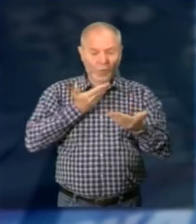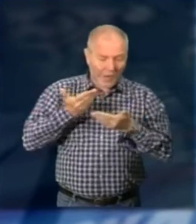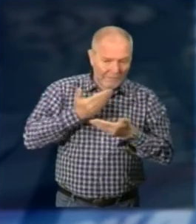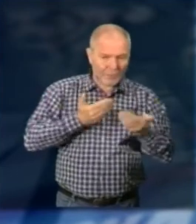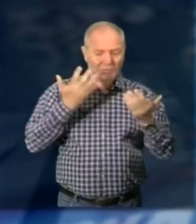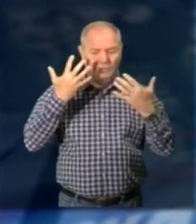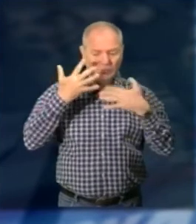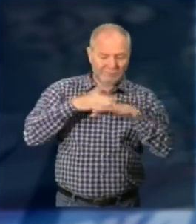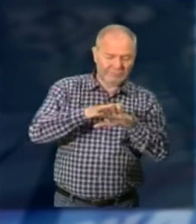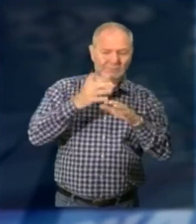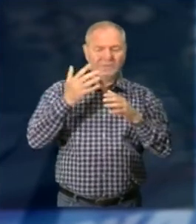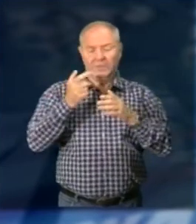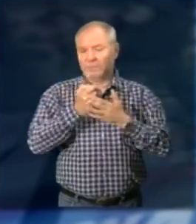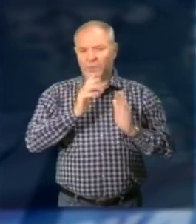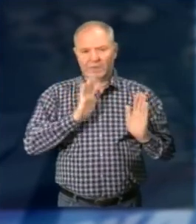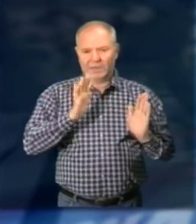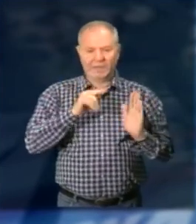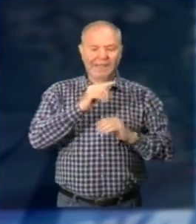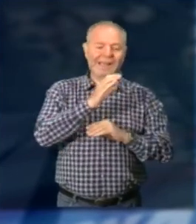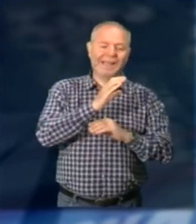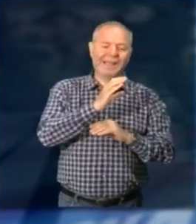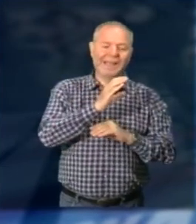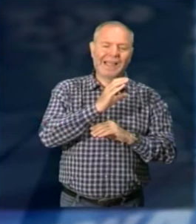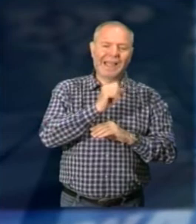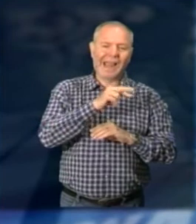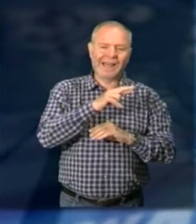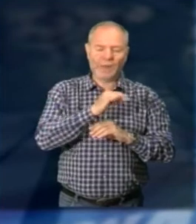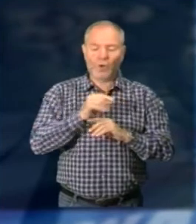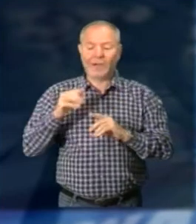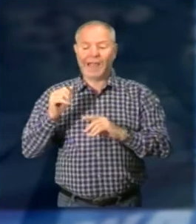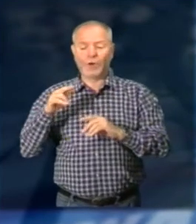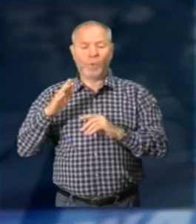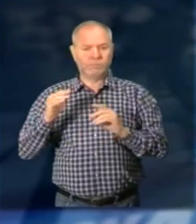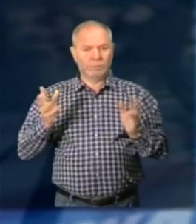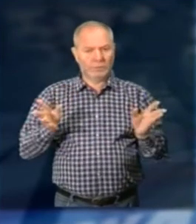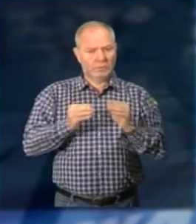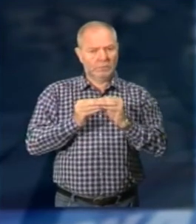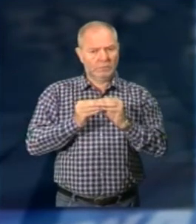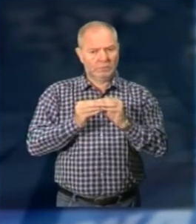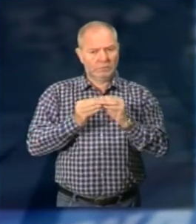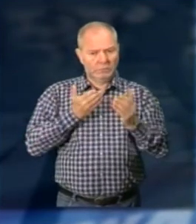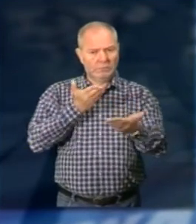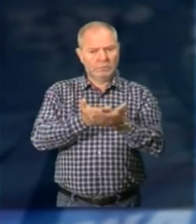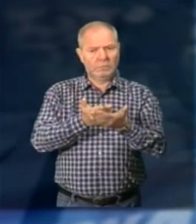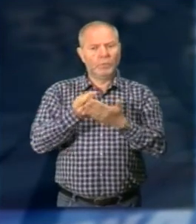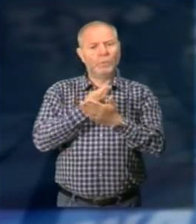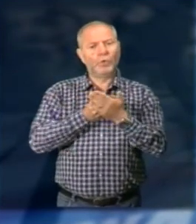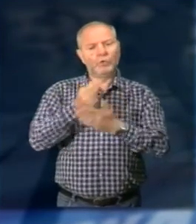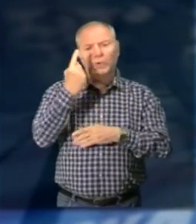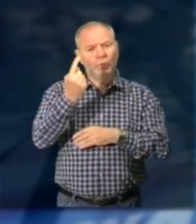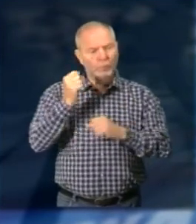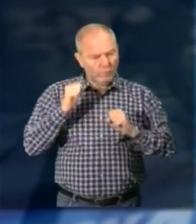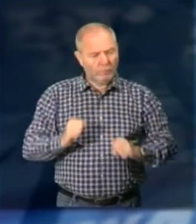io ritengo fondamentale Cannobbio e Cannero possono presentare un prodotto integrato Che